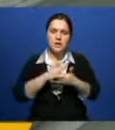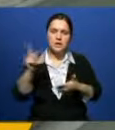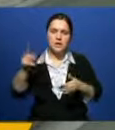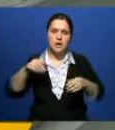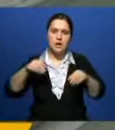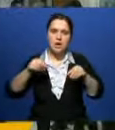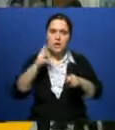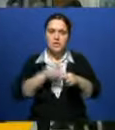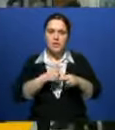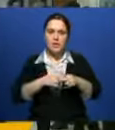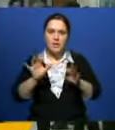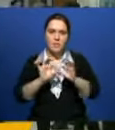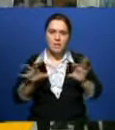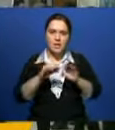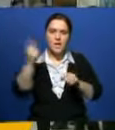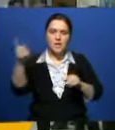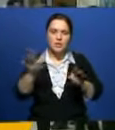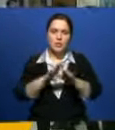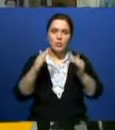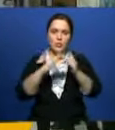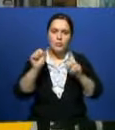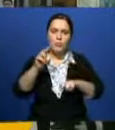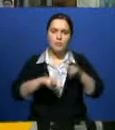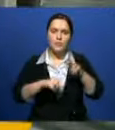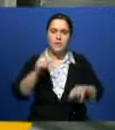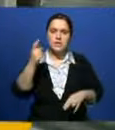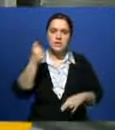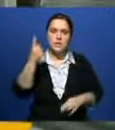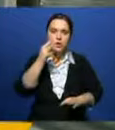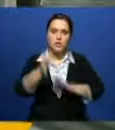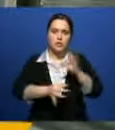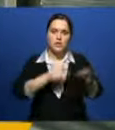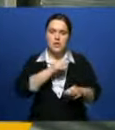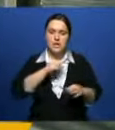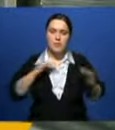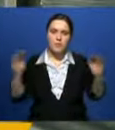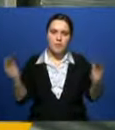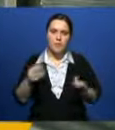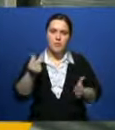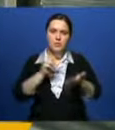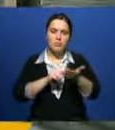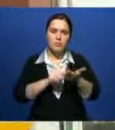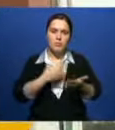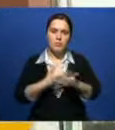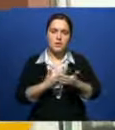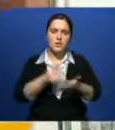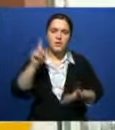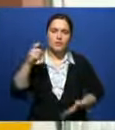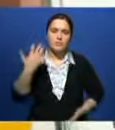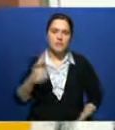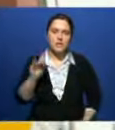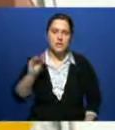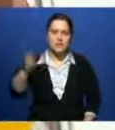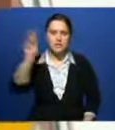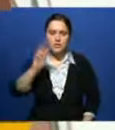директора компании-разработчика, один такой дом можно построить за сутки. Самые малогабаритные из них будут стоить примерно